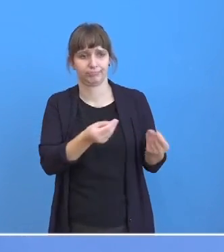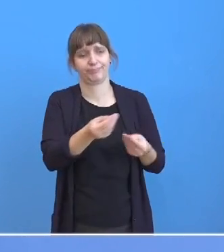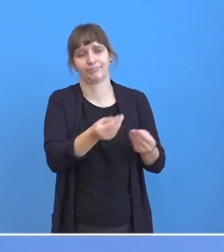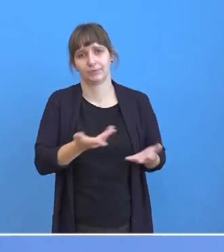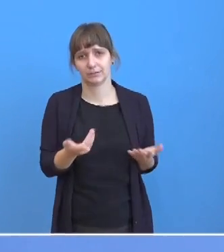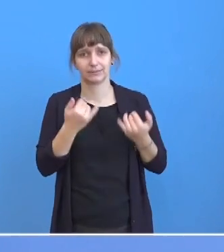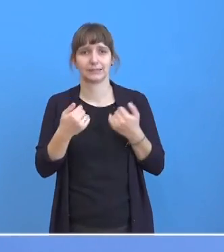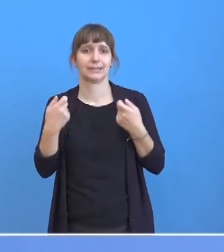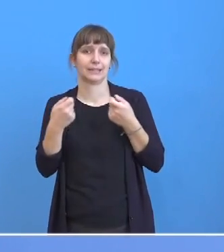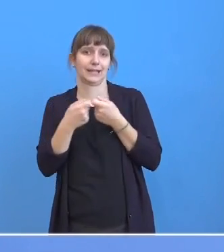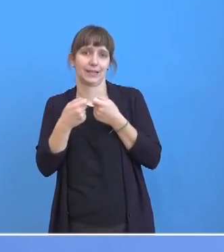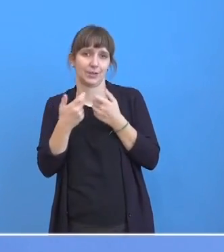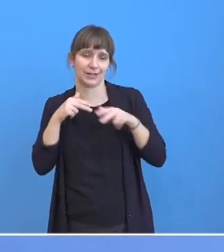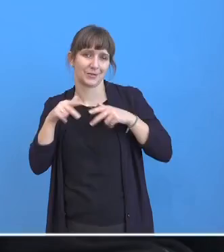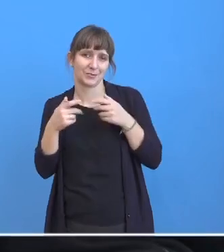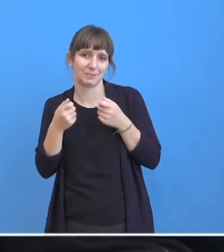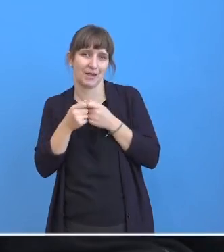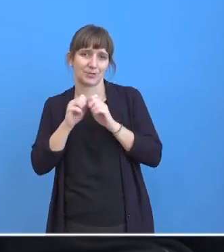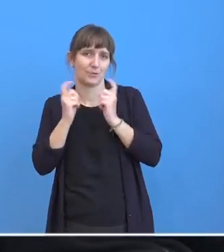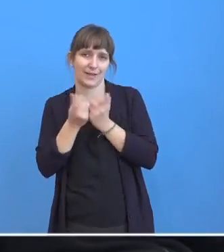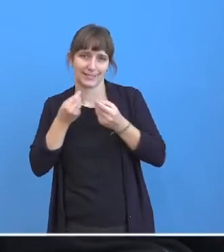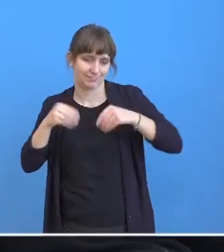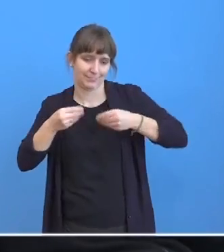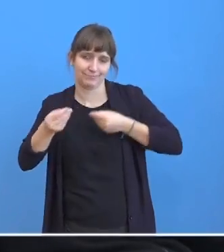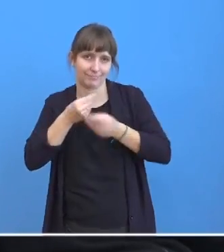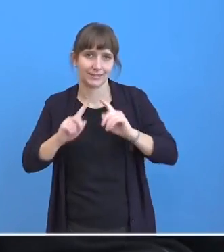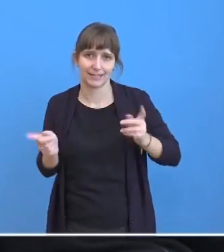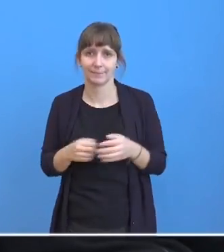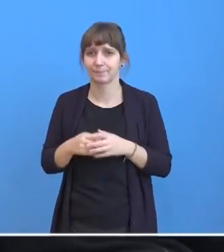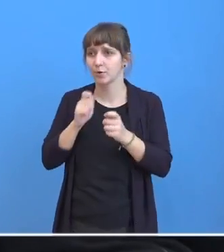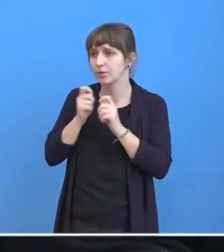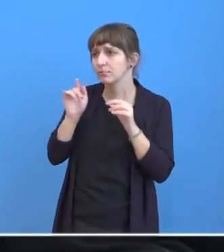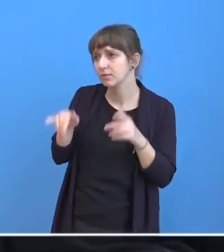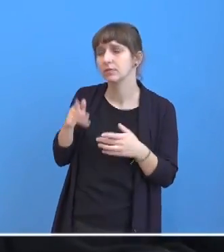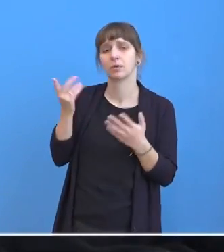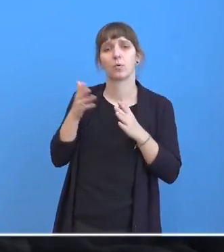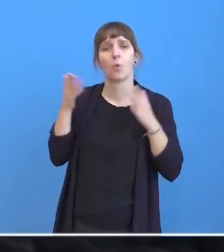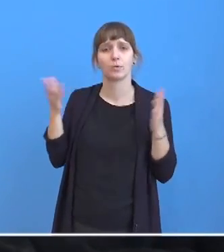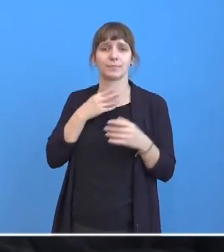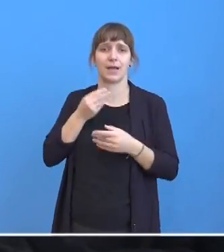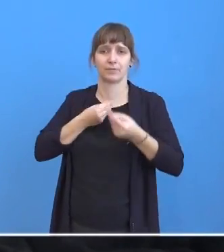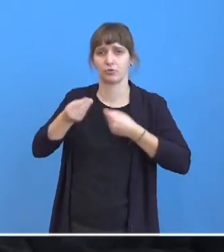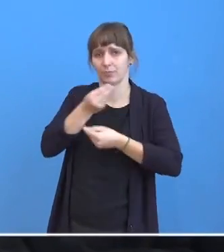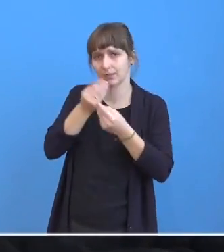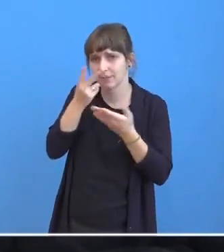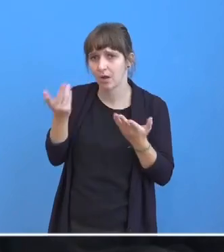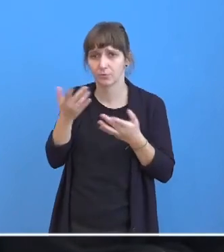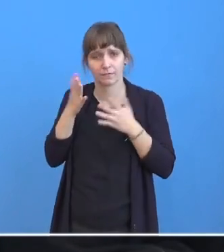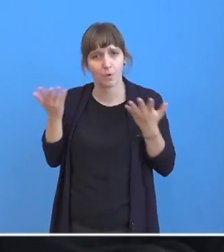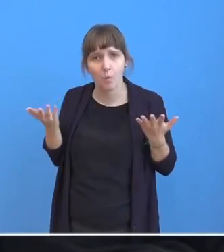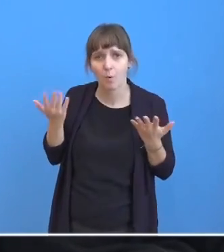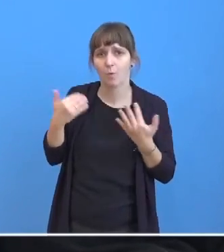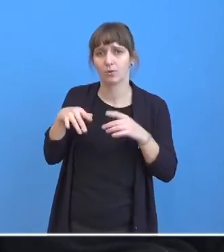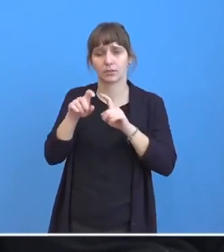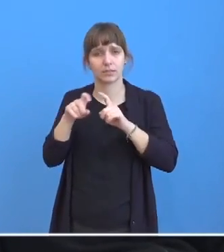in der Regierungspressekonferenz. Ja, kurze Nachfrage dazu. Wenn Sie großen Gesprächsbedarf ankündigt, die Konkretisierung, wo der liegen kann, etwa bei